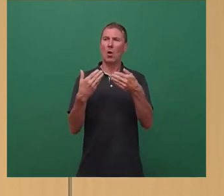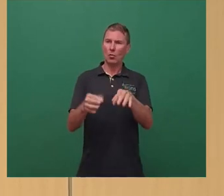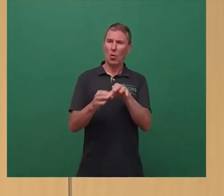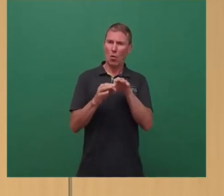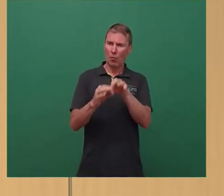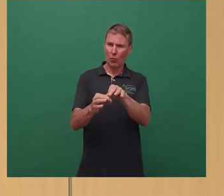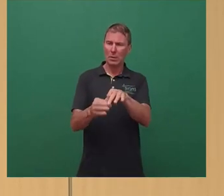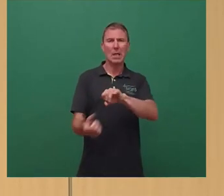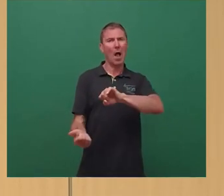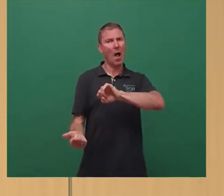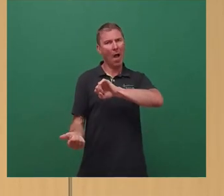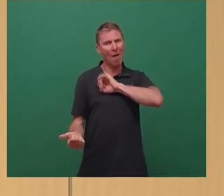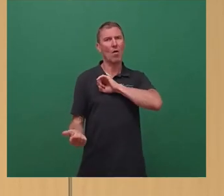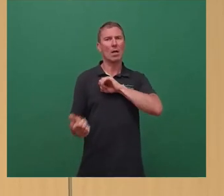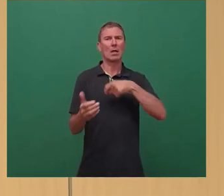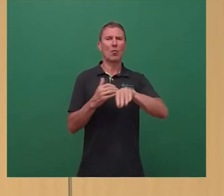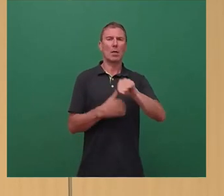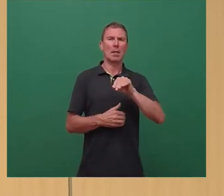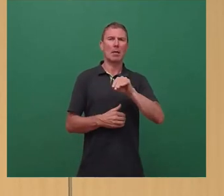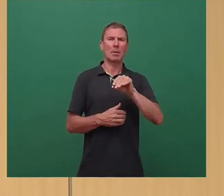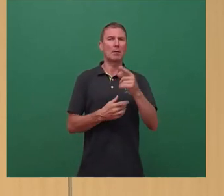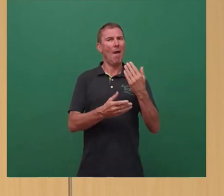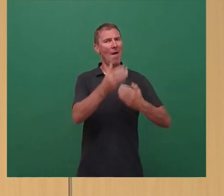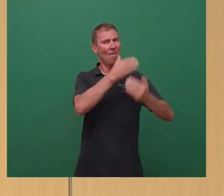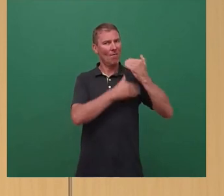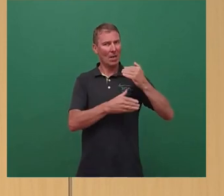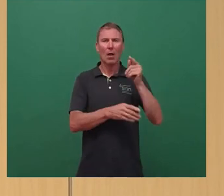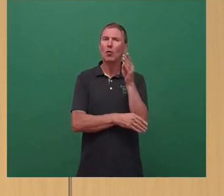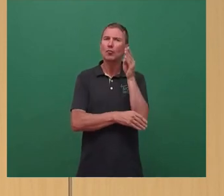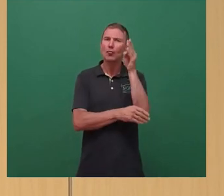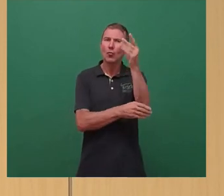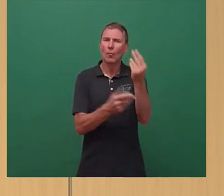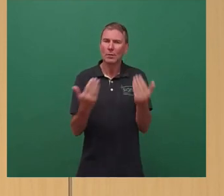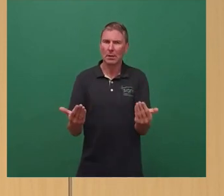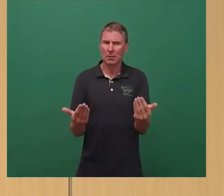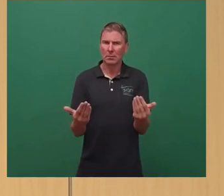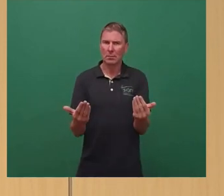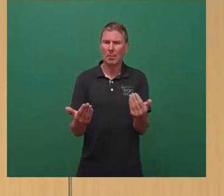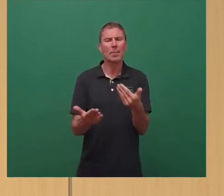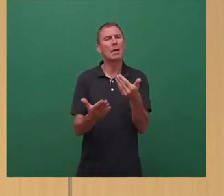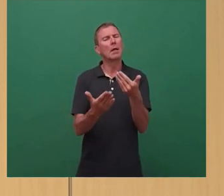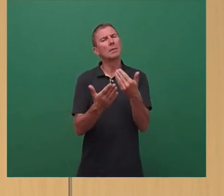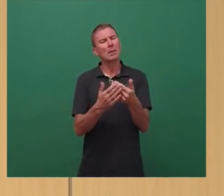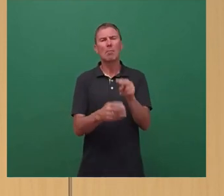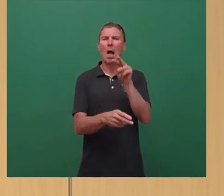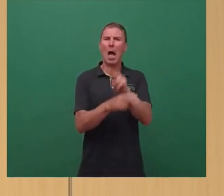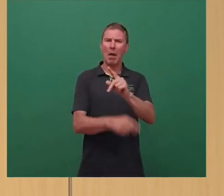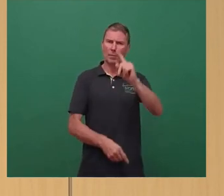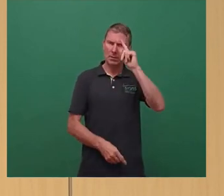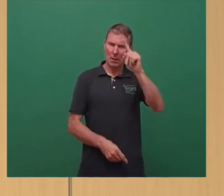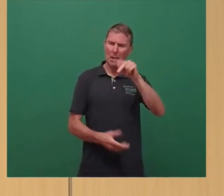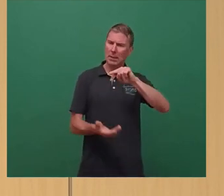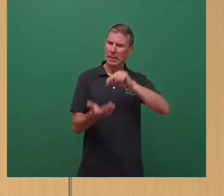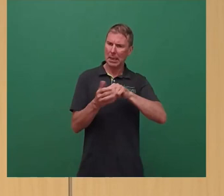erfolgreiches Unternehmen nicht nur in der Vergangenheit waren, sondern auch in Zukunft sind. Deswegen ist der Aufsichtsrat der technischen Werke